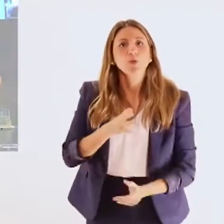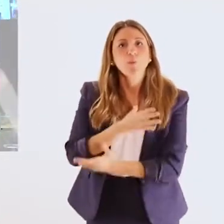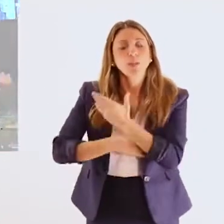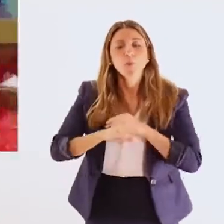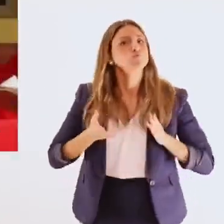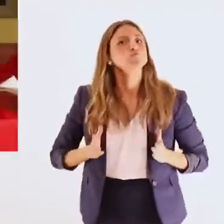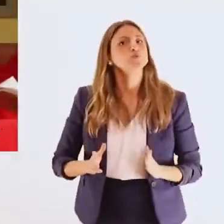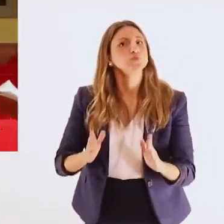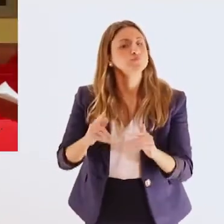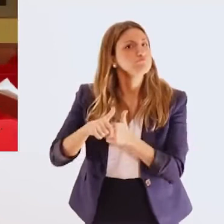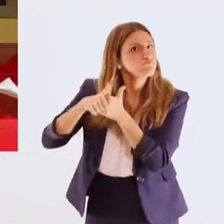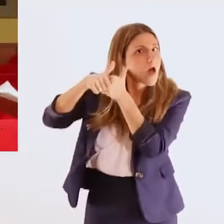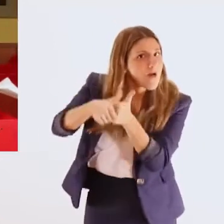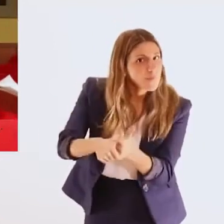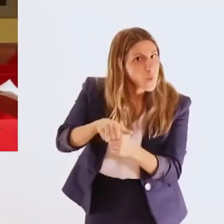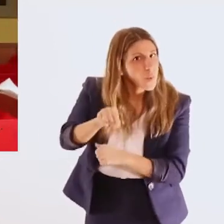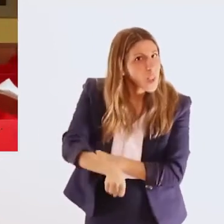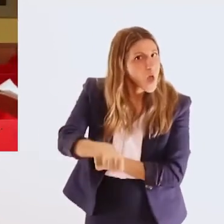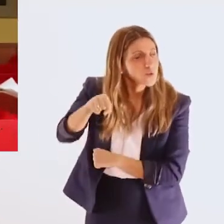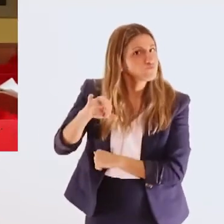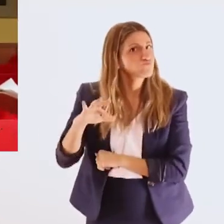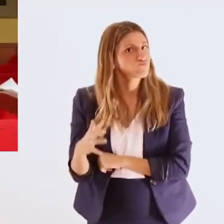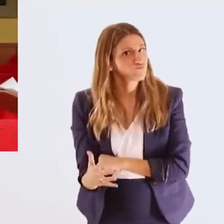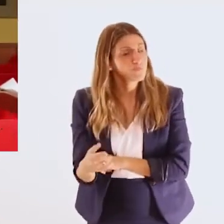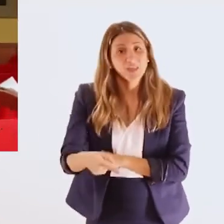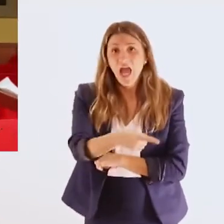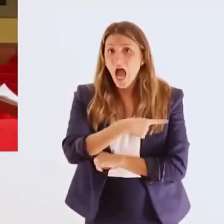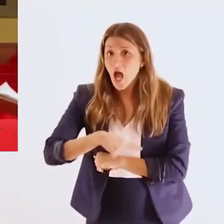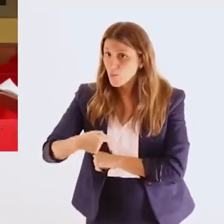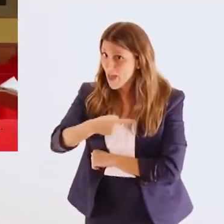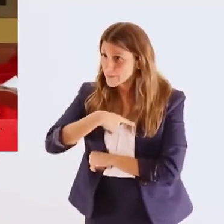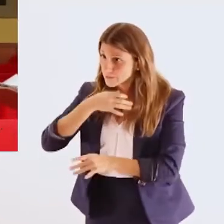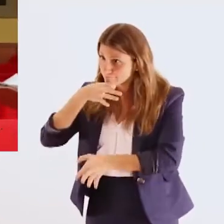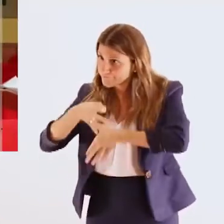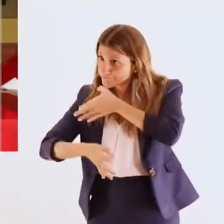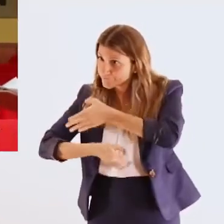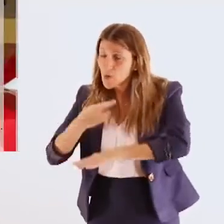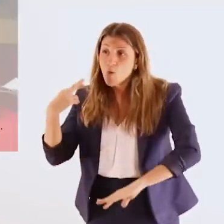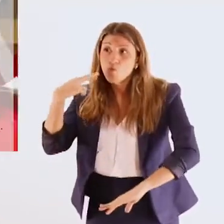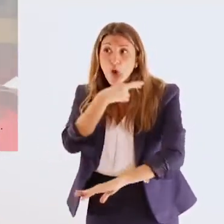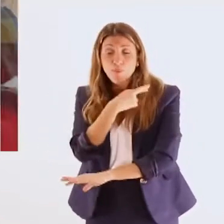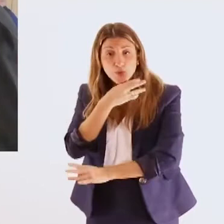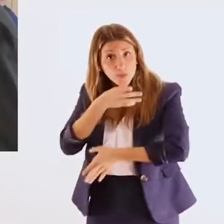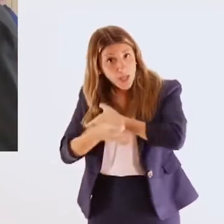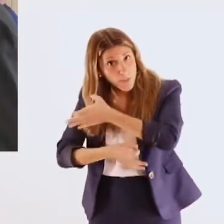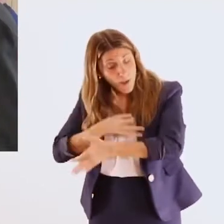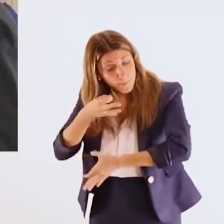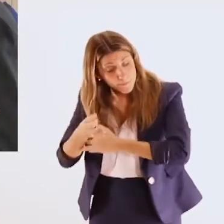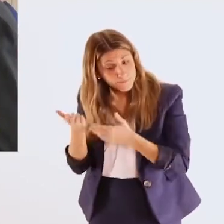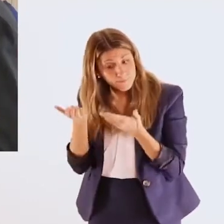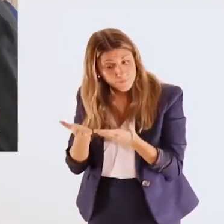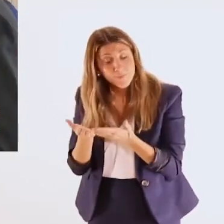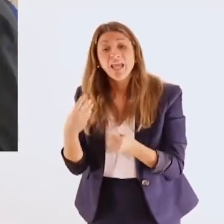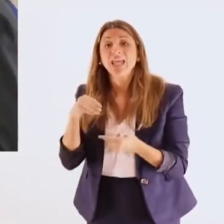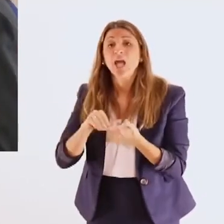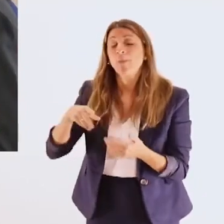υλοποίησης του Εθνικού Σχεδίου Δράσης για τα δικαιώματα των ατόμων με αναπηρία εκφράσαμε